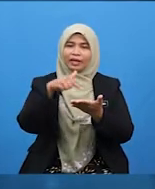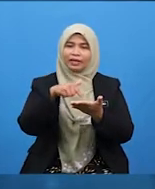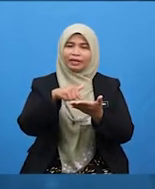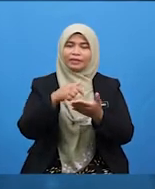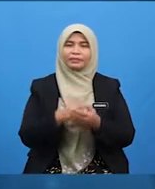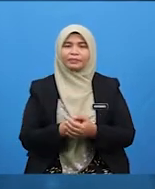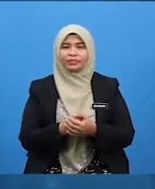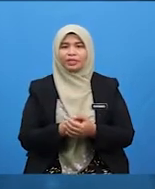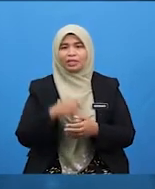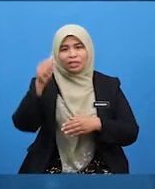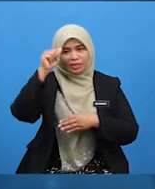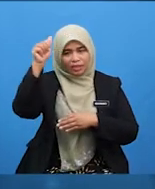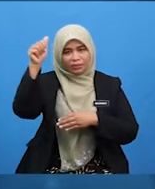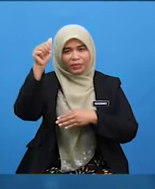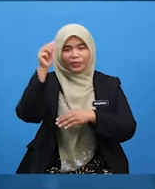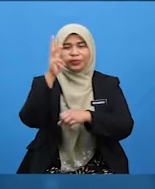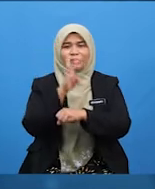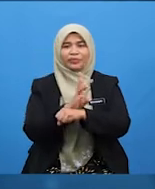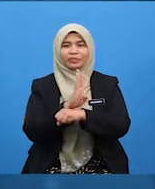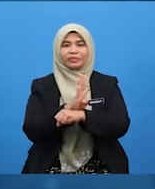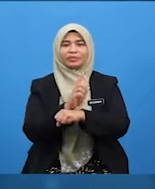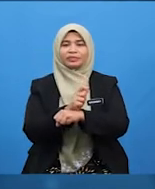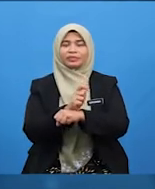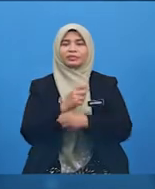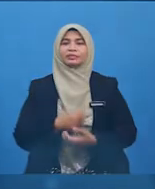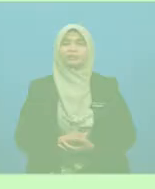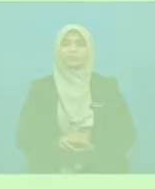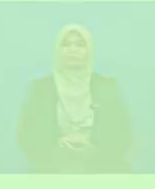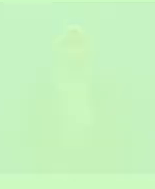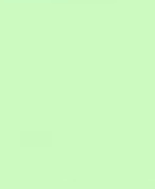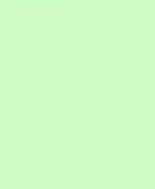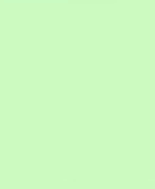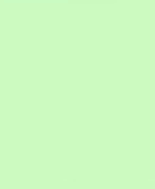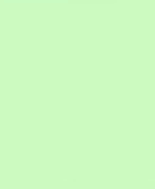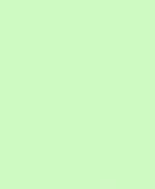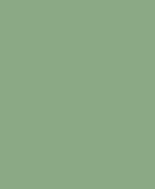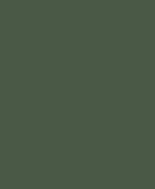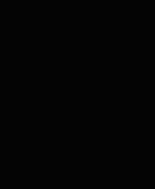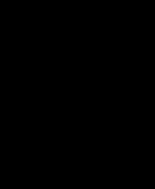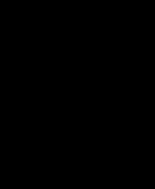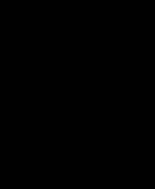di lain waktu. Assalamualaikum. Selamat menikmati. menikmati. Selamat